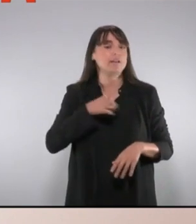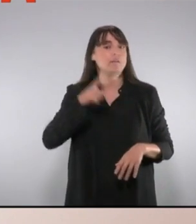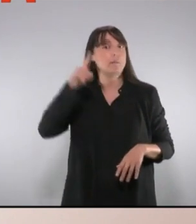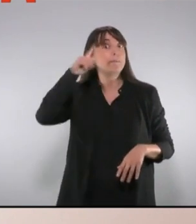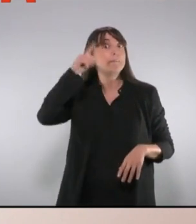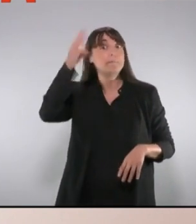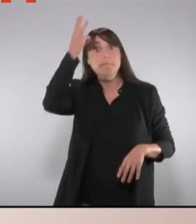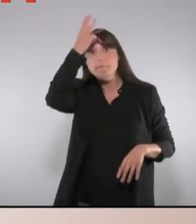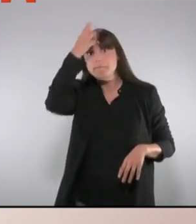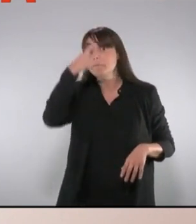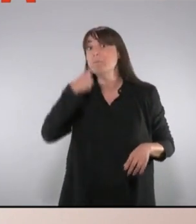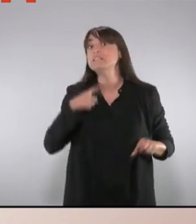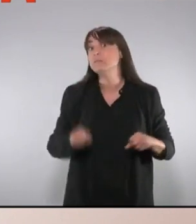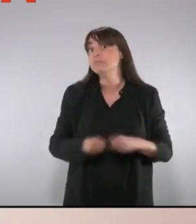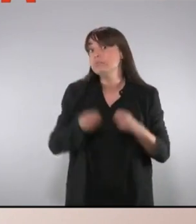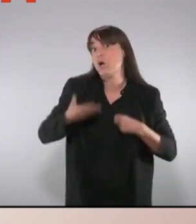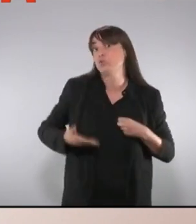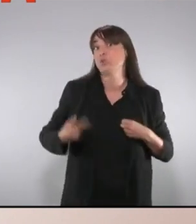pèrdua d'autoritat.